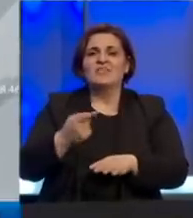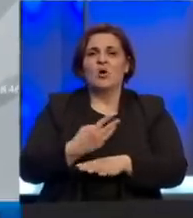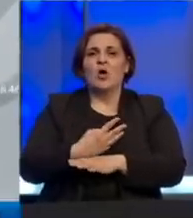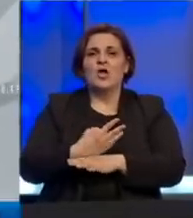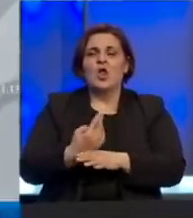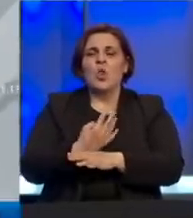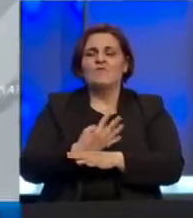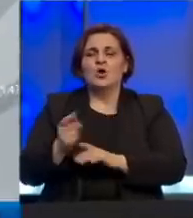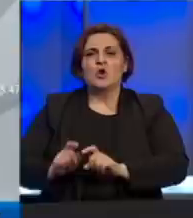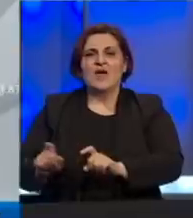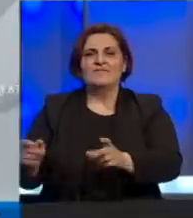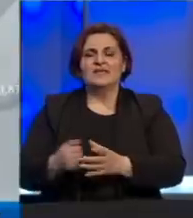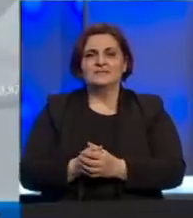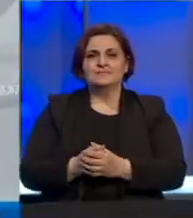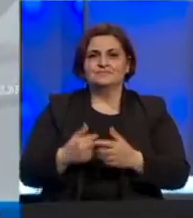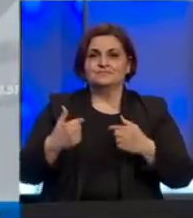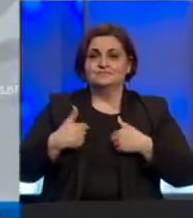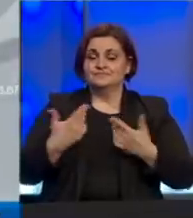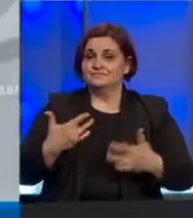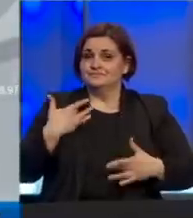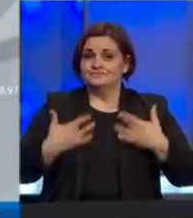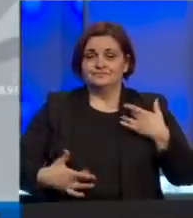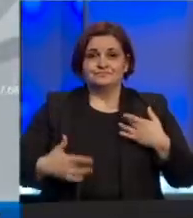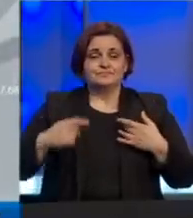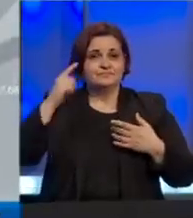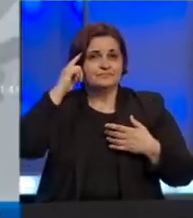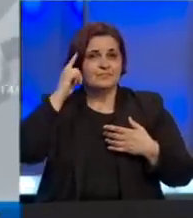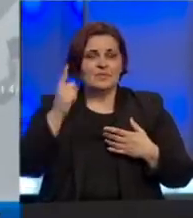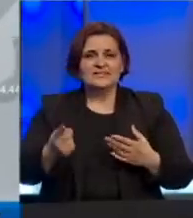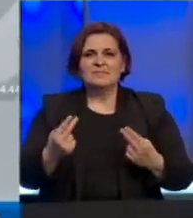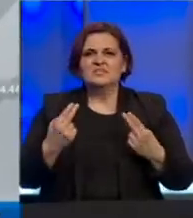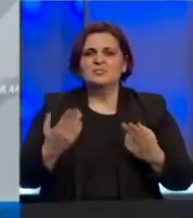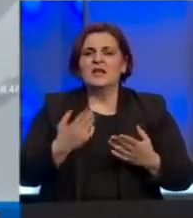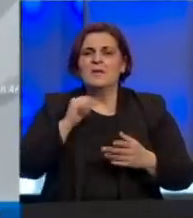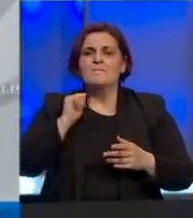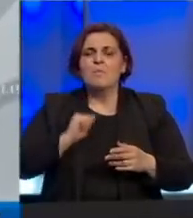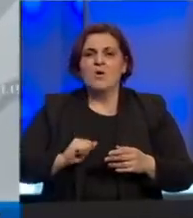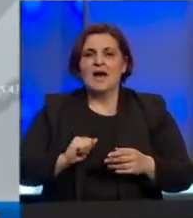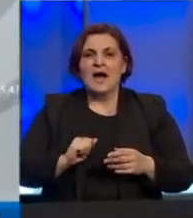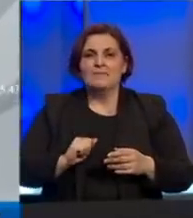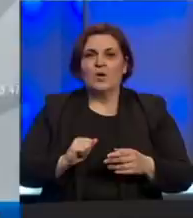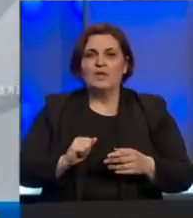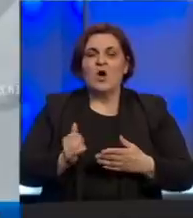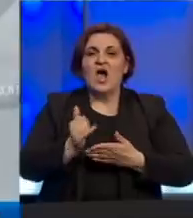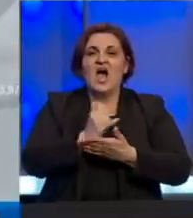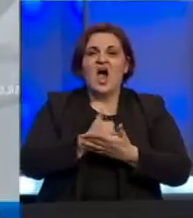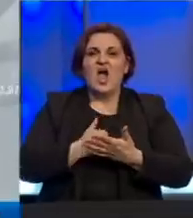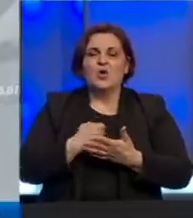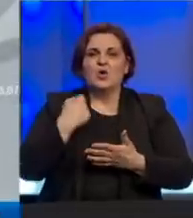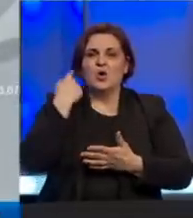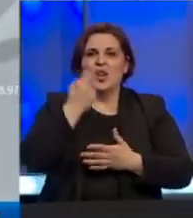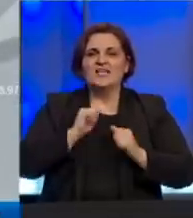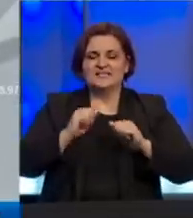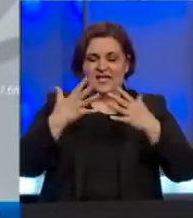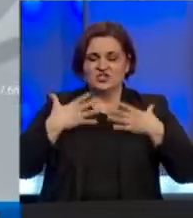novim koronavirus. Mi kao profesionalci znamo načine na koje moramo da koristimo ličnu zaštitnu